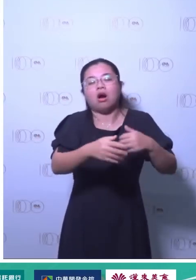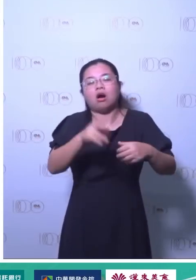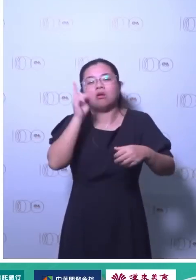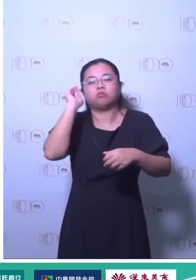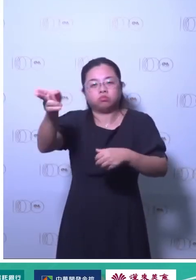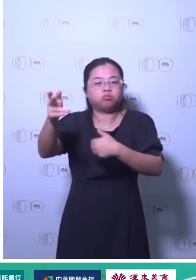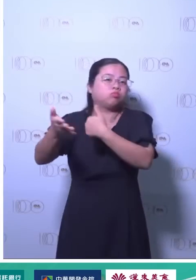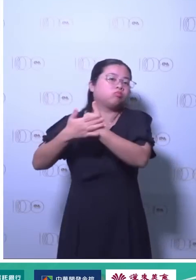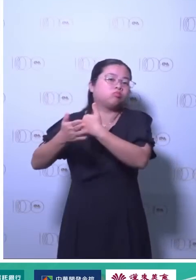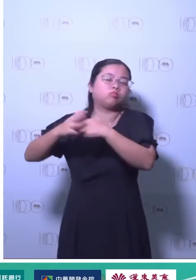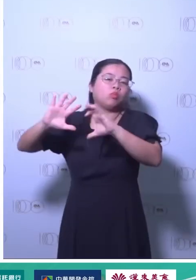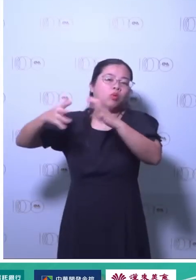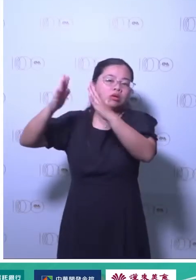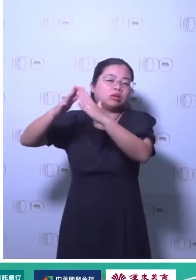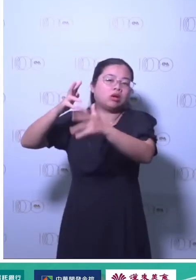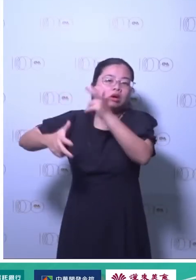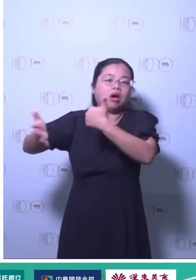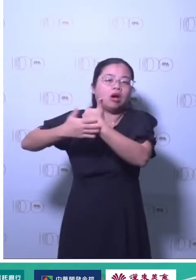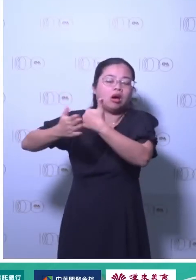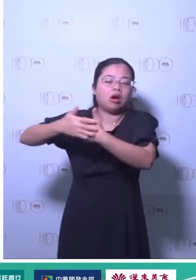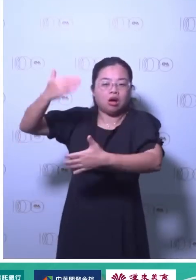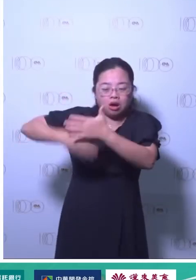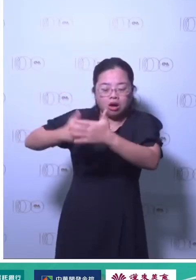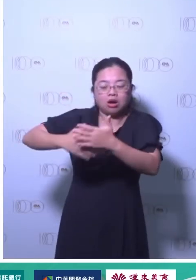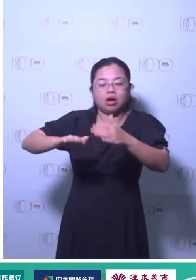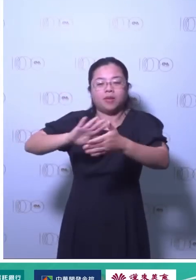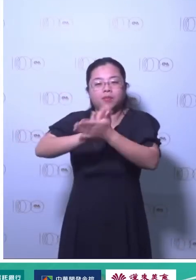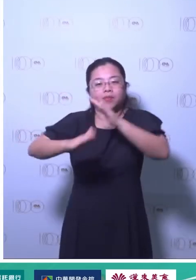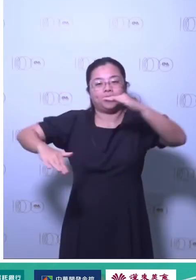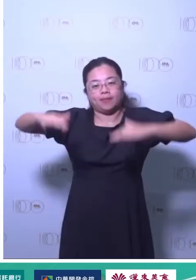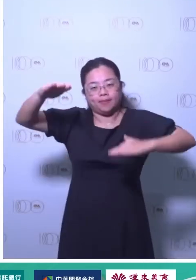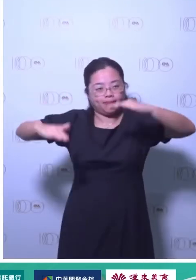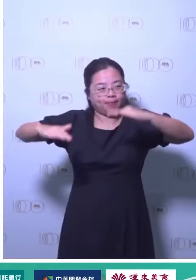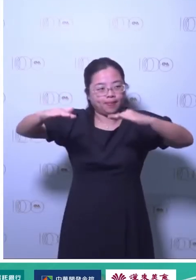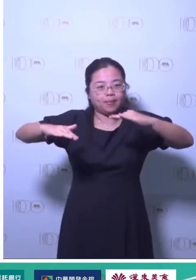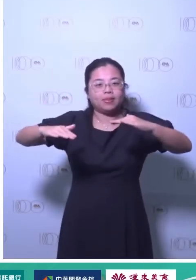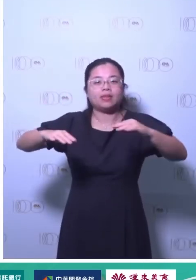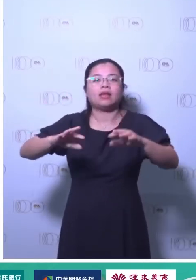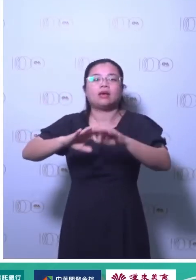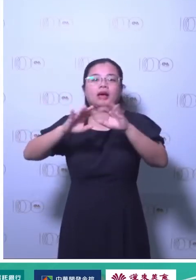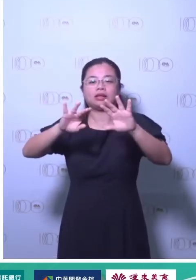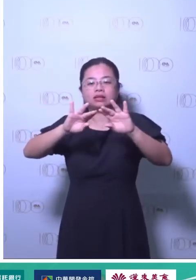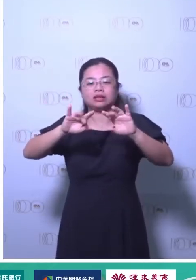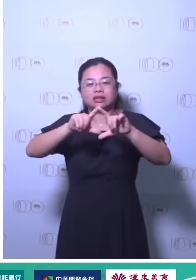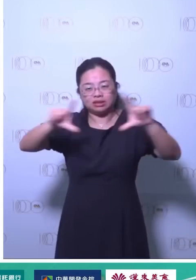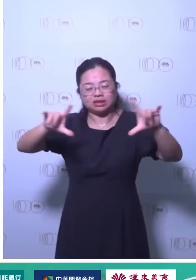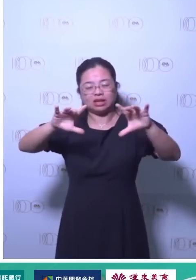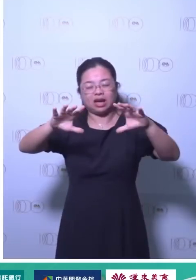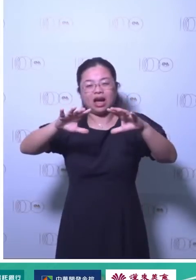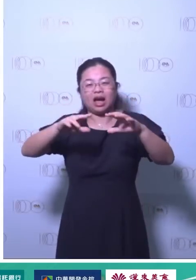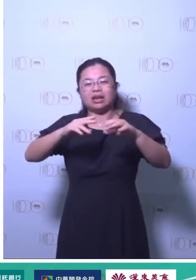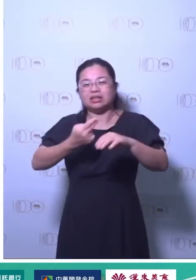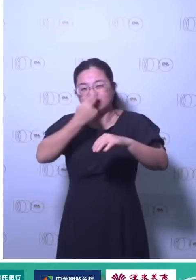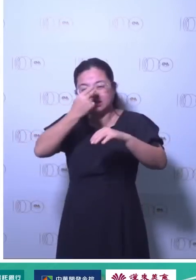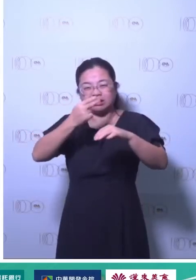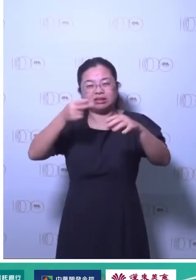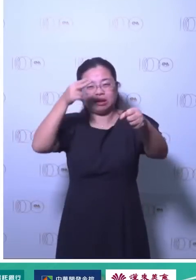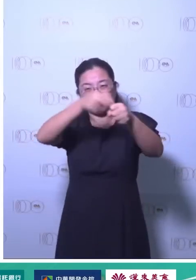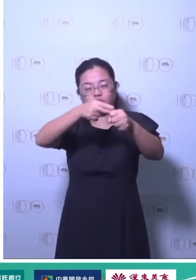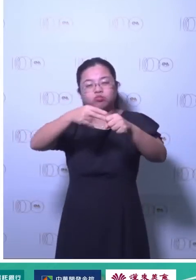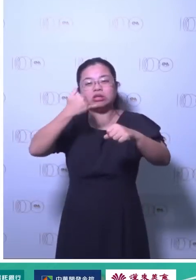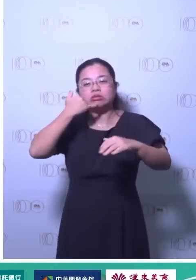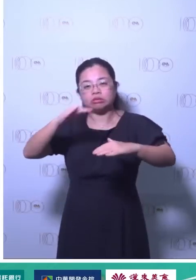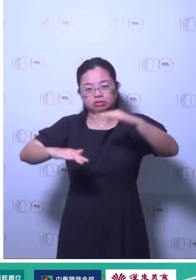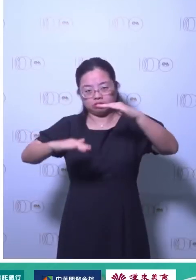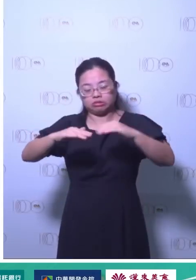这个叫抵消抵消我对环境的影响因为我排一万吨出去我减不掉那么多所以我请旁边的工